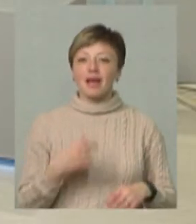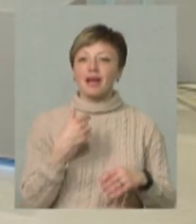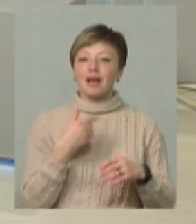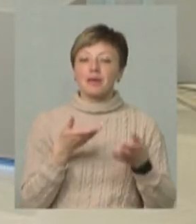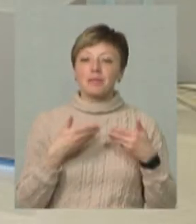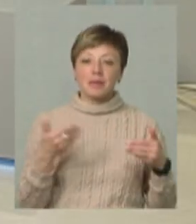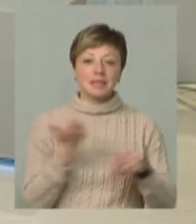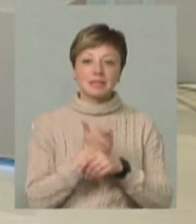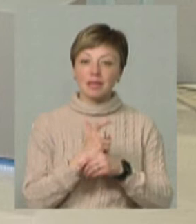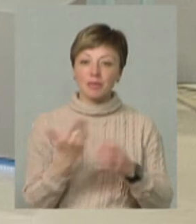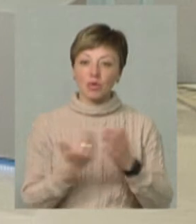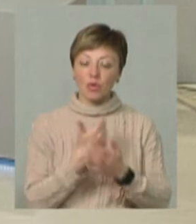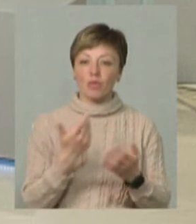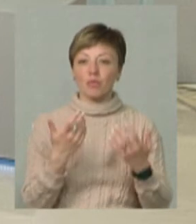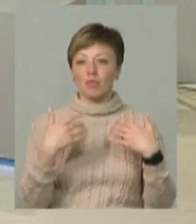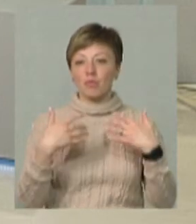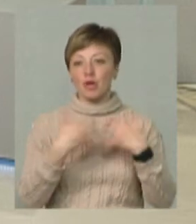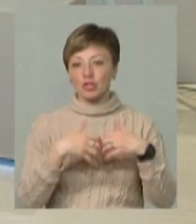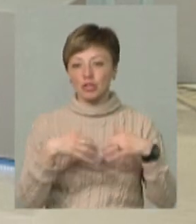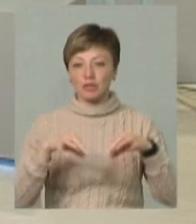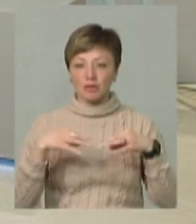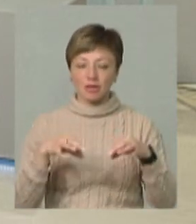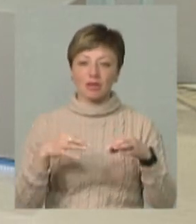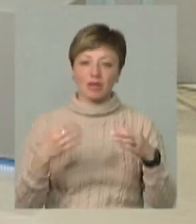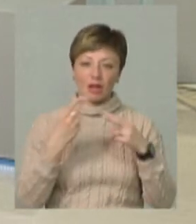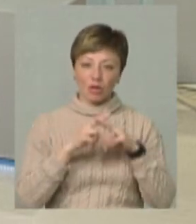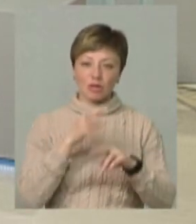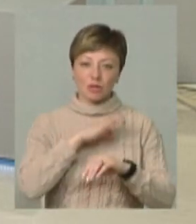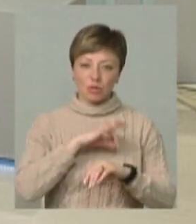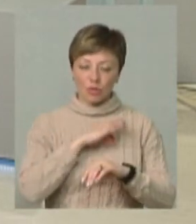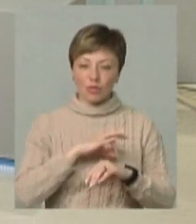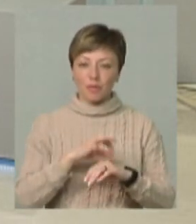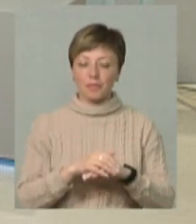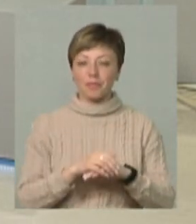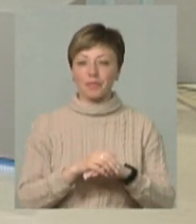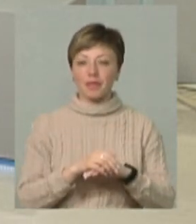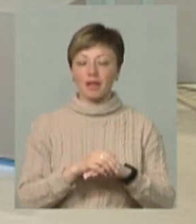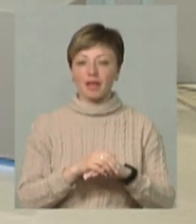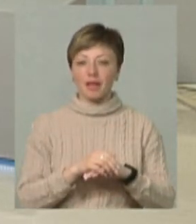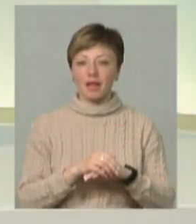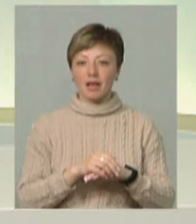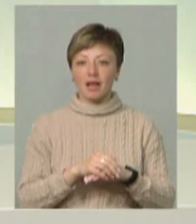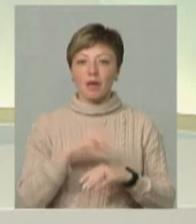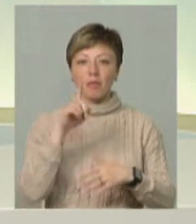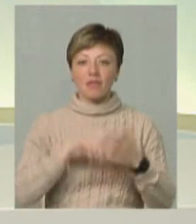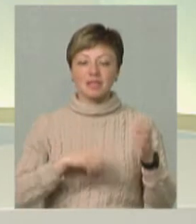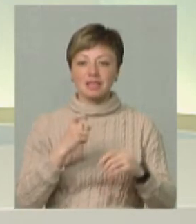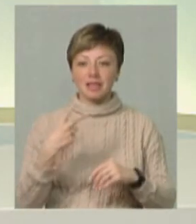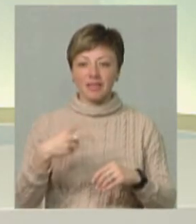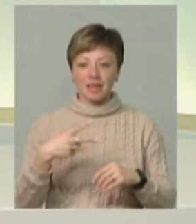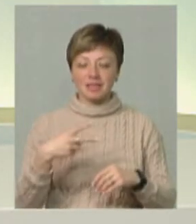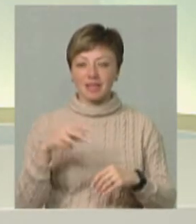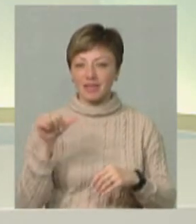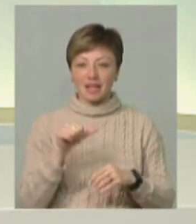власне, самі нові такі, бо ми так, і машини, передучадні технології застосовуємо. Тут ще один блок. Мені, повірте, за 20 хвилин чи